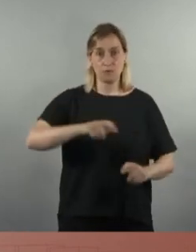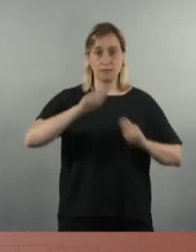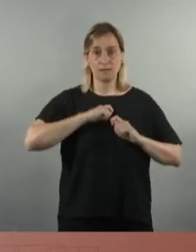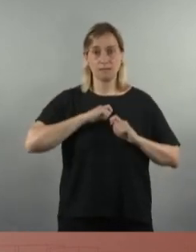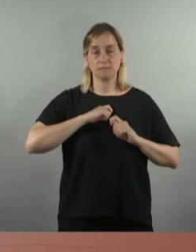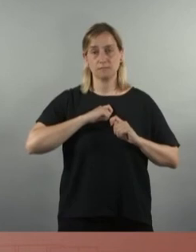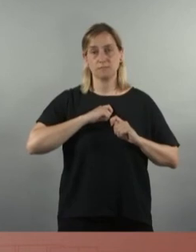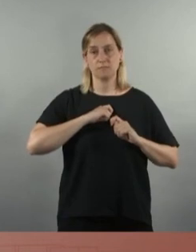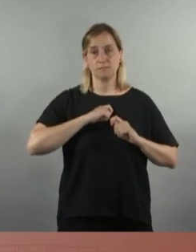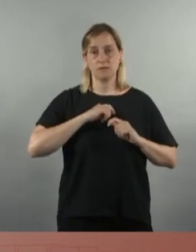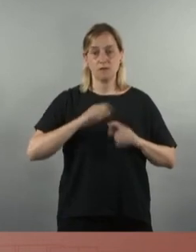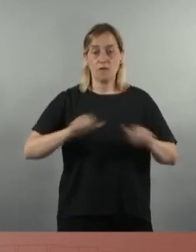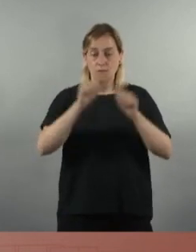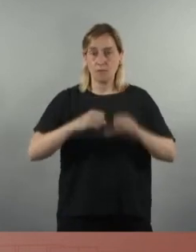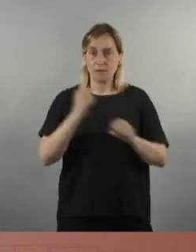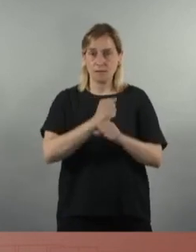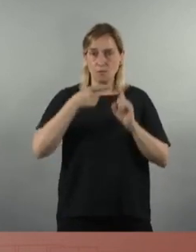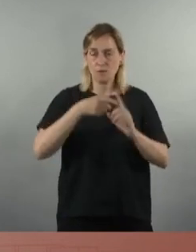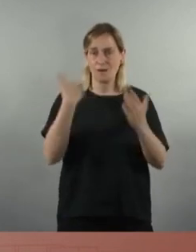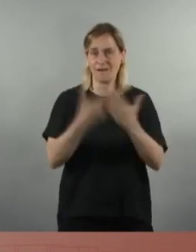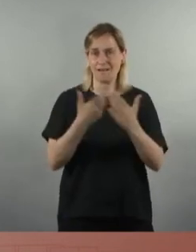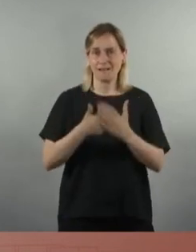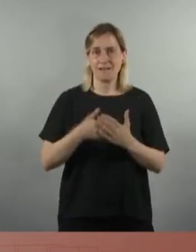una manera de treballar per garantir l'accés a l'habitatge. Gràcies.